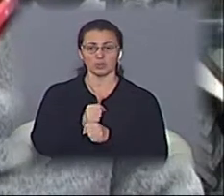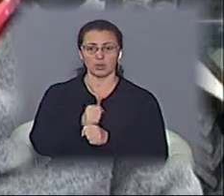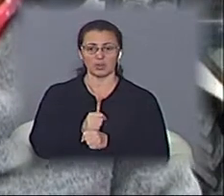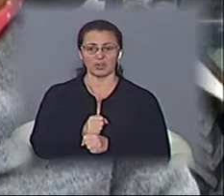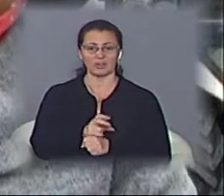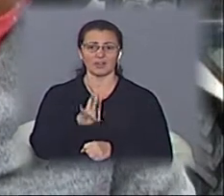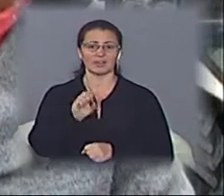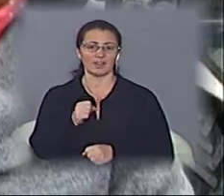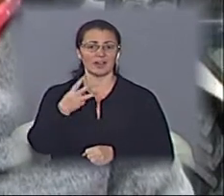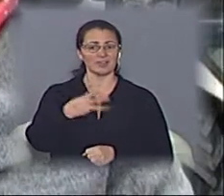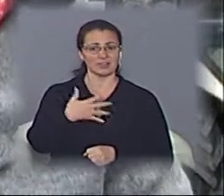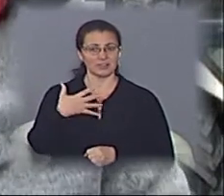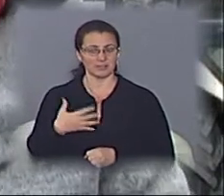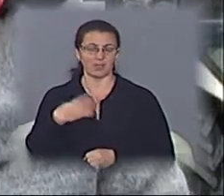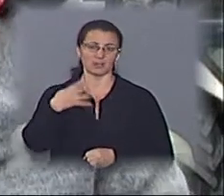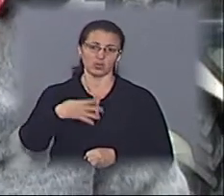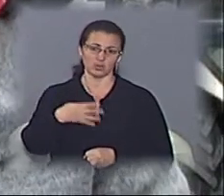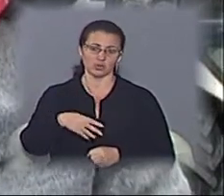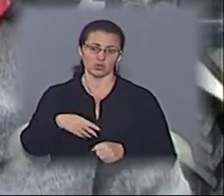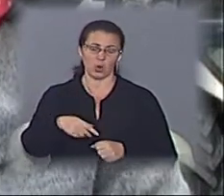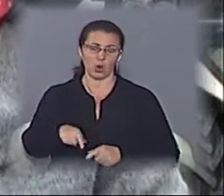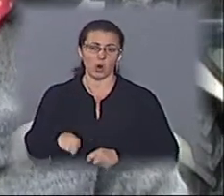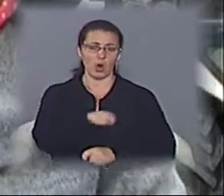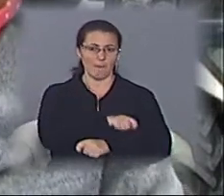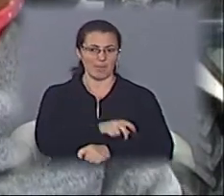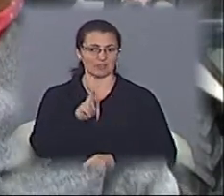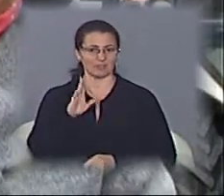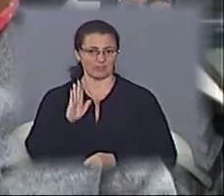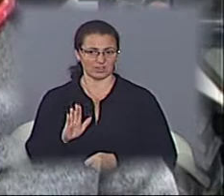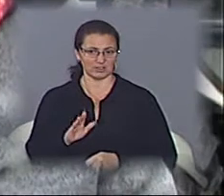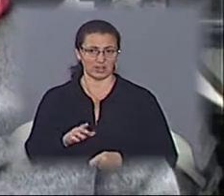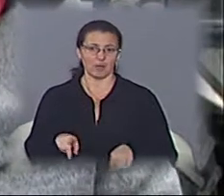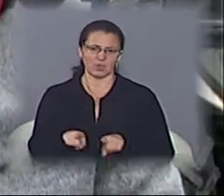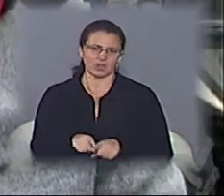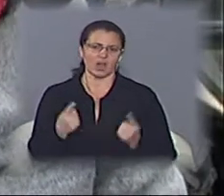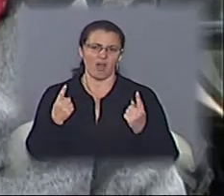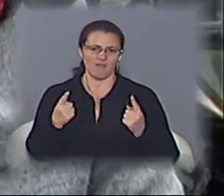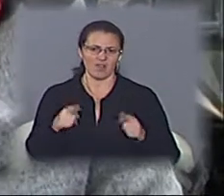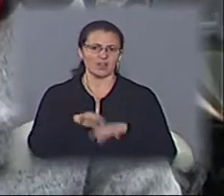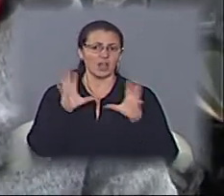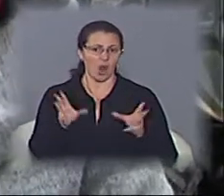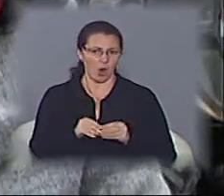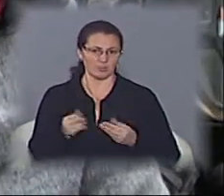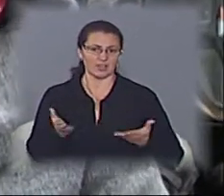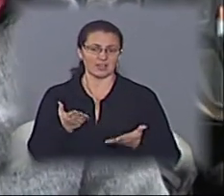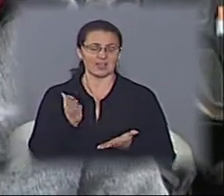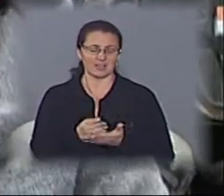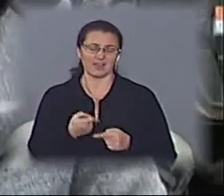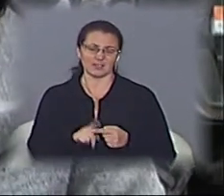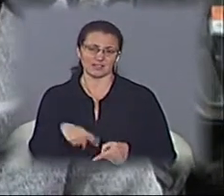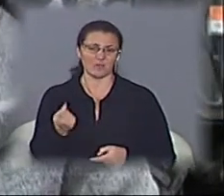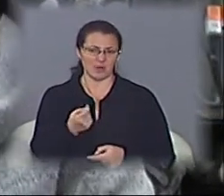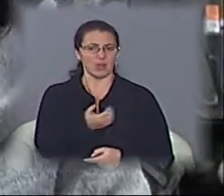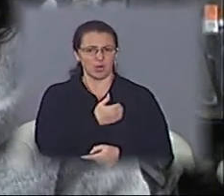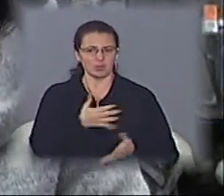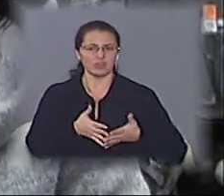35-40 метрів квадратних. Звичайно, при таких великих обсягах, як в нас є, це мало. Хотілося б